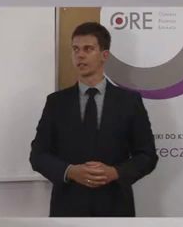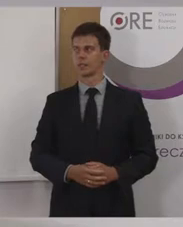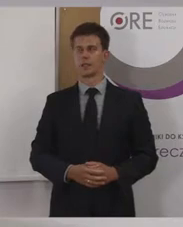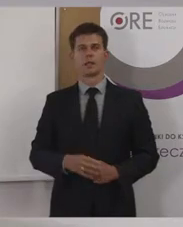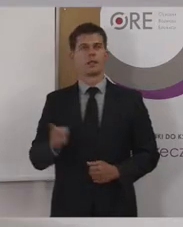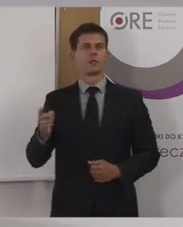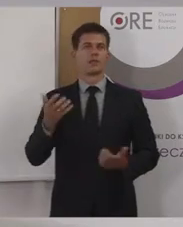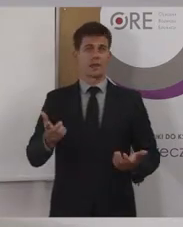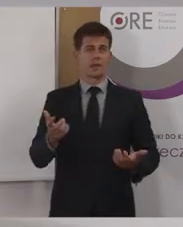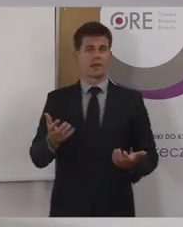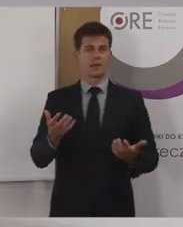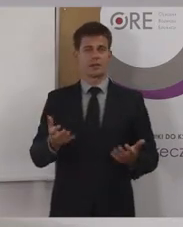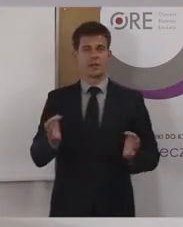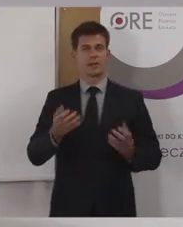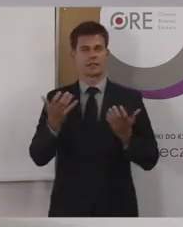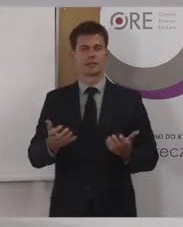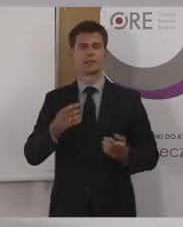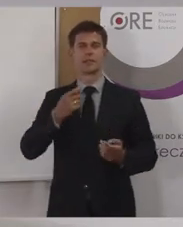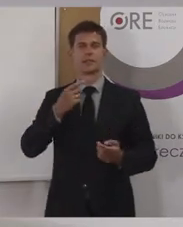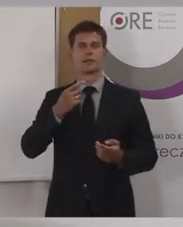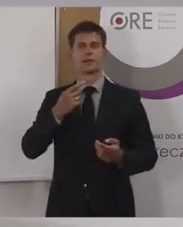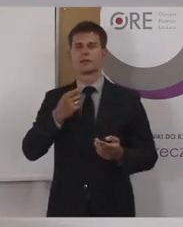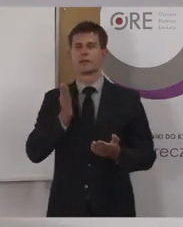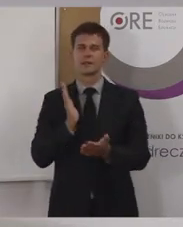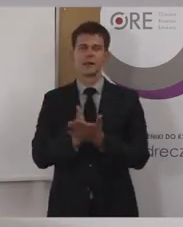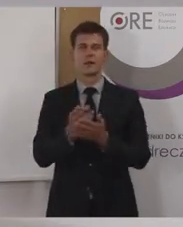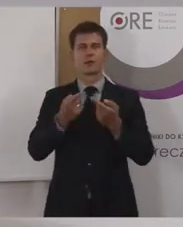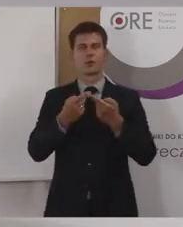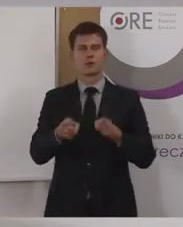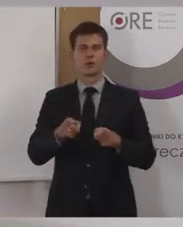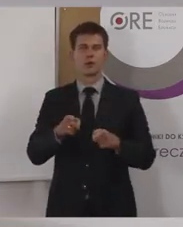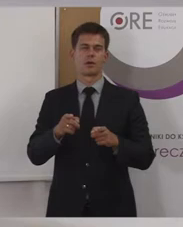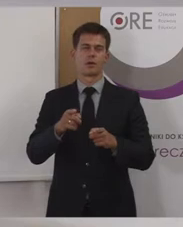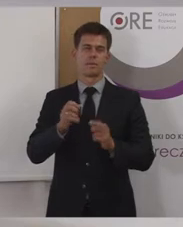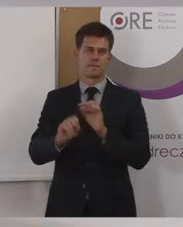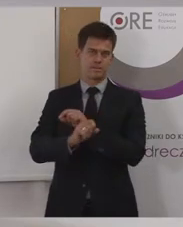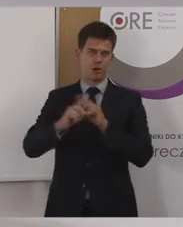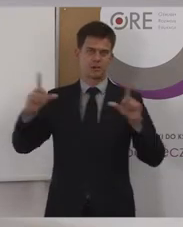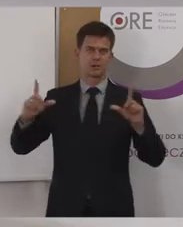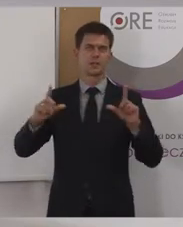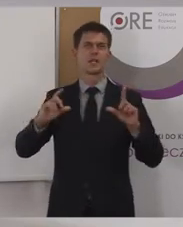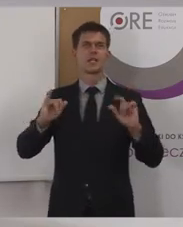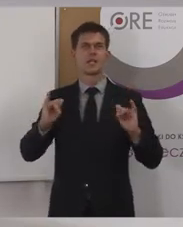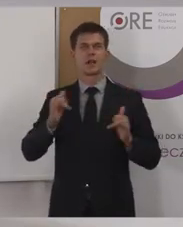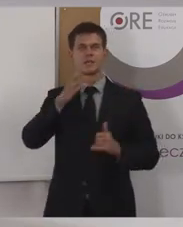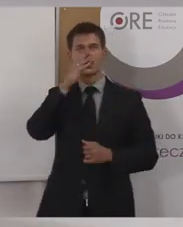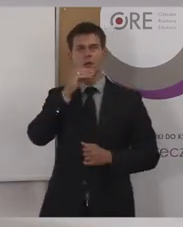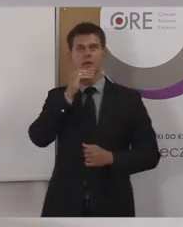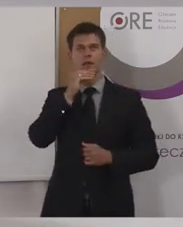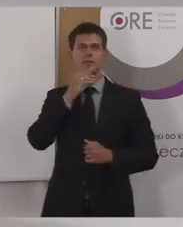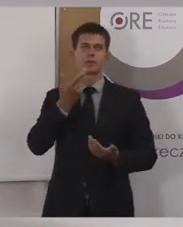Ja Państwu w tej chwili naprawdę pokrótce zademonstruję pewien, można by powiedzieć,